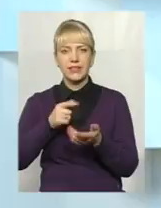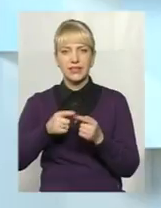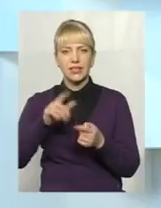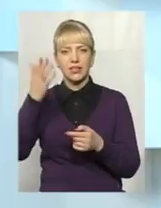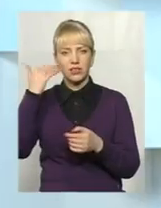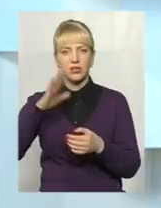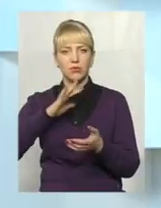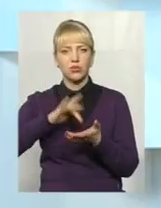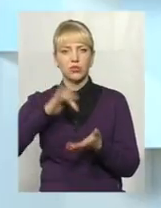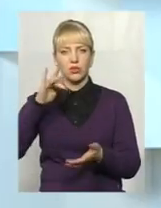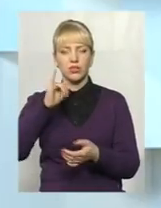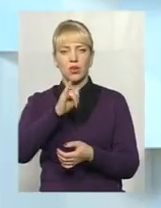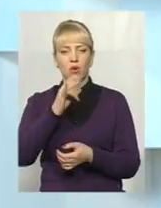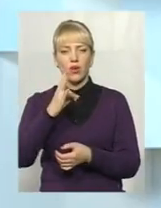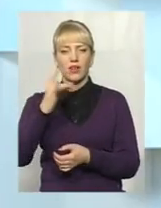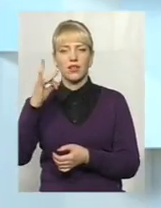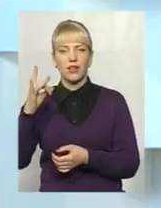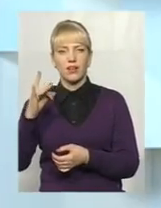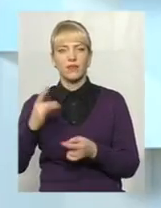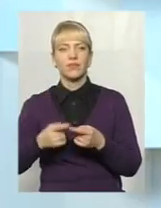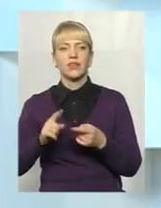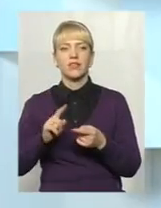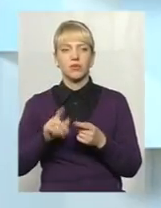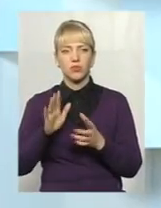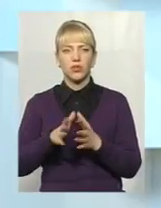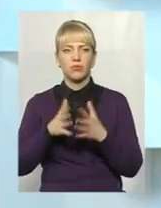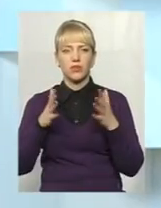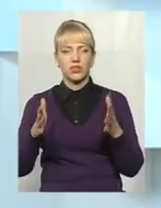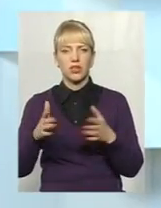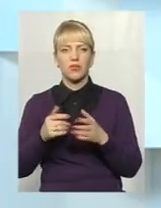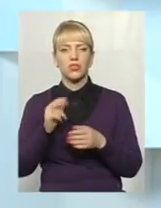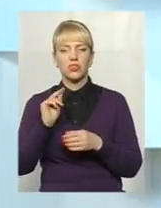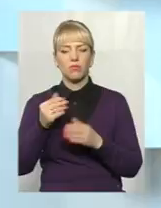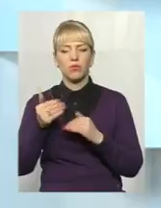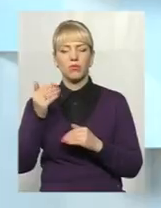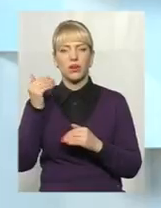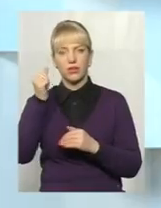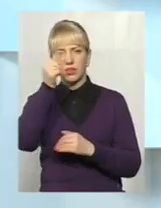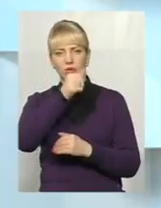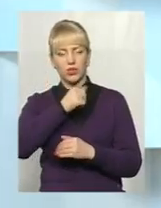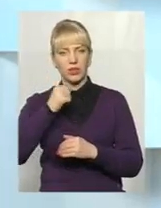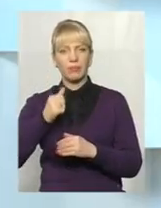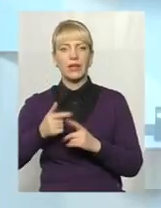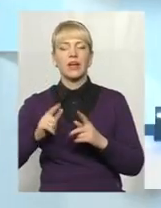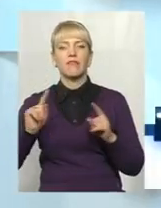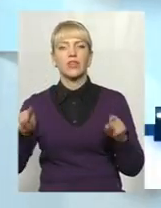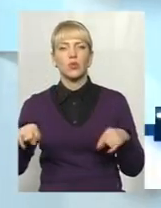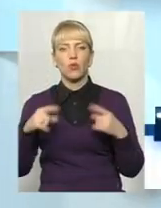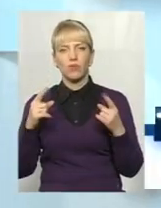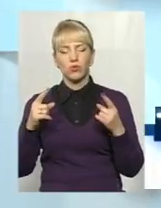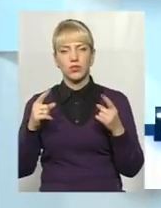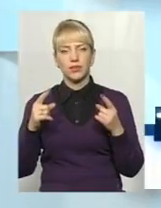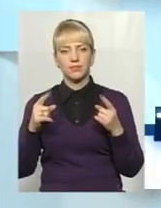«Остання столиця», тому він буде більш масштабніший, ніж попередні роки, попередні фестивалі. Відновлюється, бо